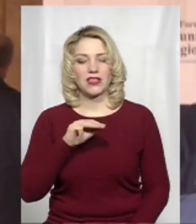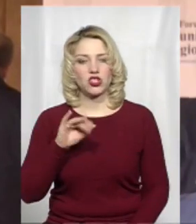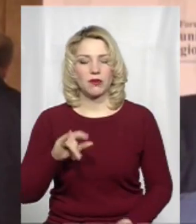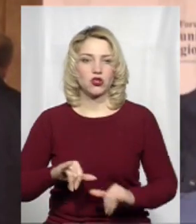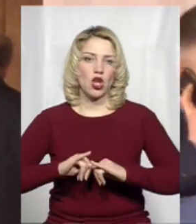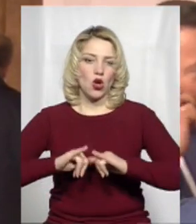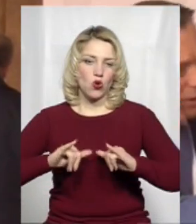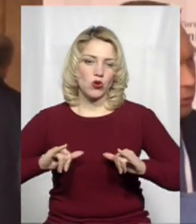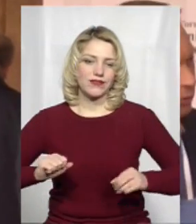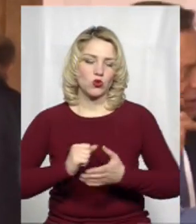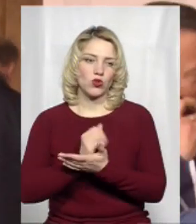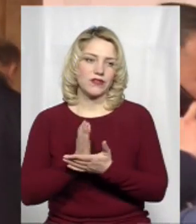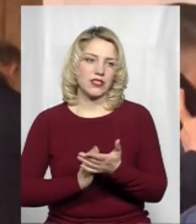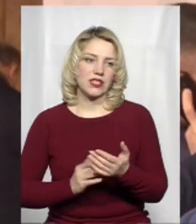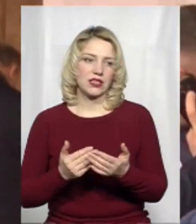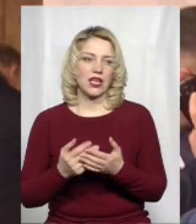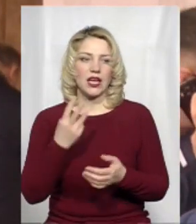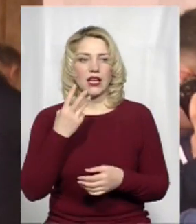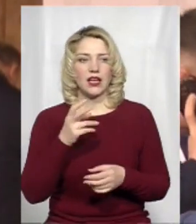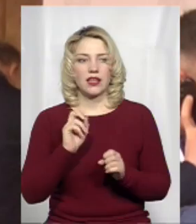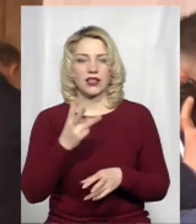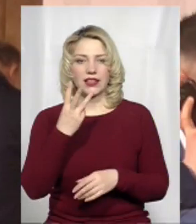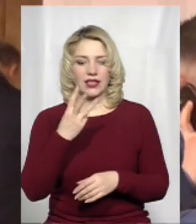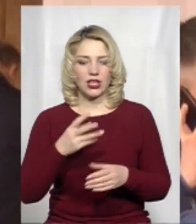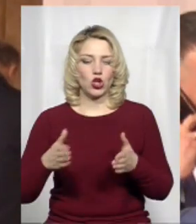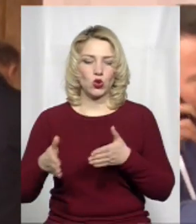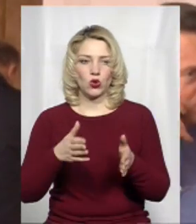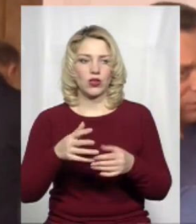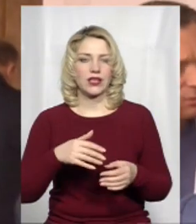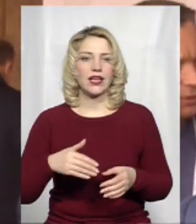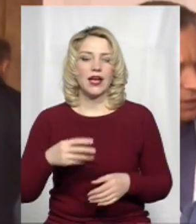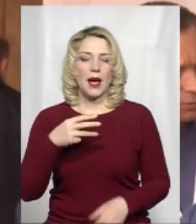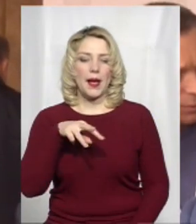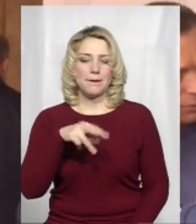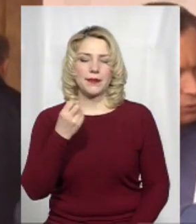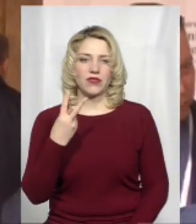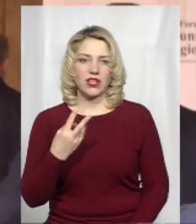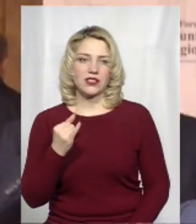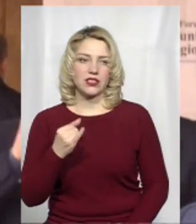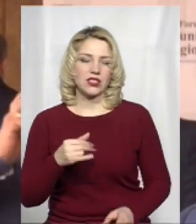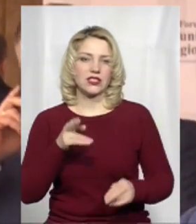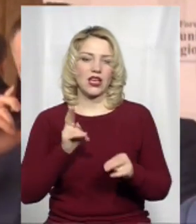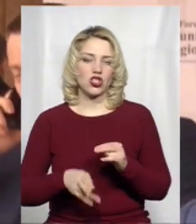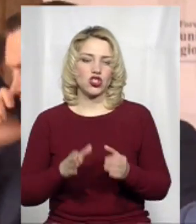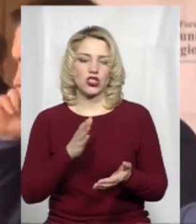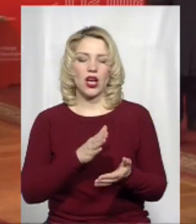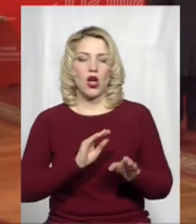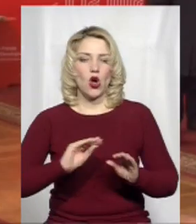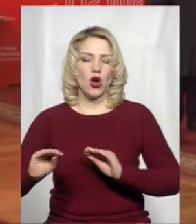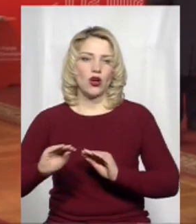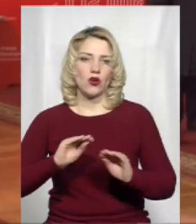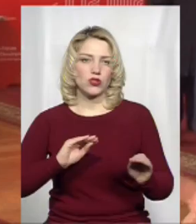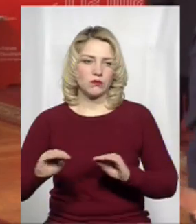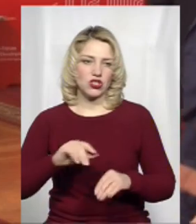інфраструктури, починаючи від тої дороги, яка зараз будується, траса М-12, і закінчуючи розміщенням для самих туристів.